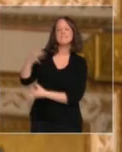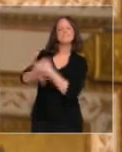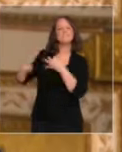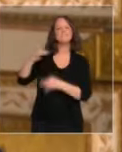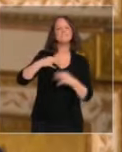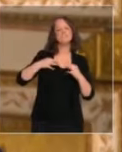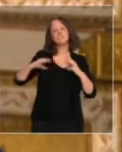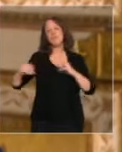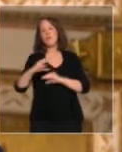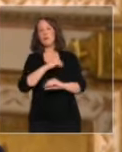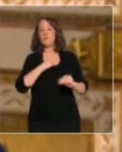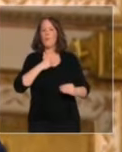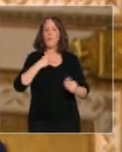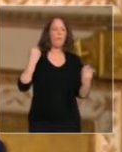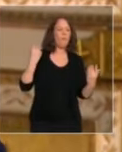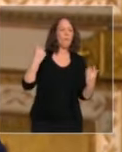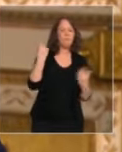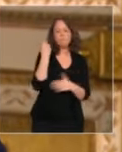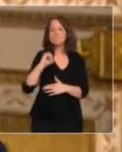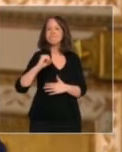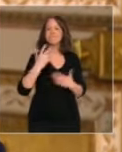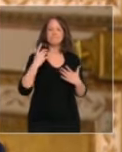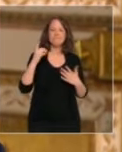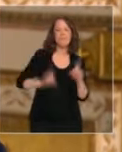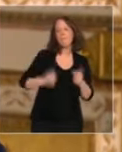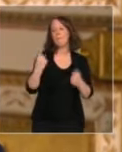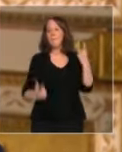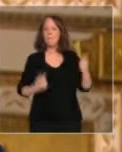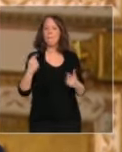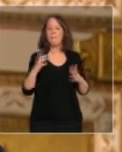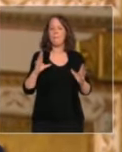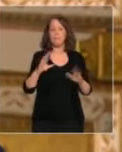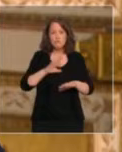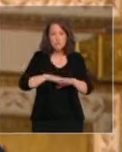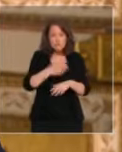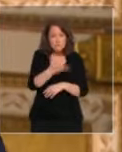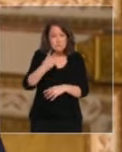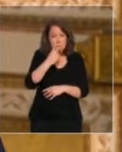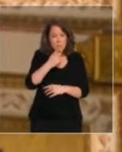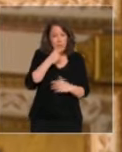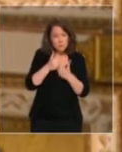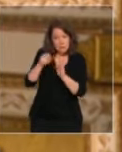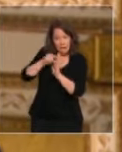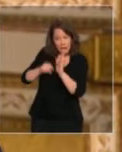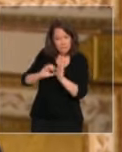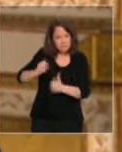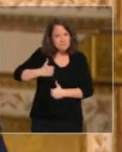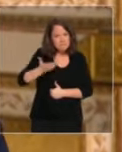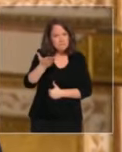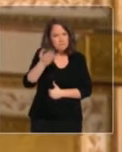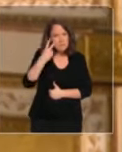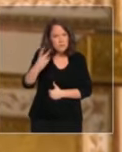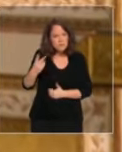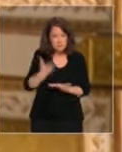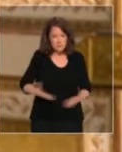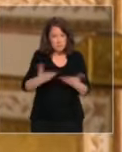voilà que nous respectons des règles, des disciplines parmi les plus rigoureuses jamais imposées à notre peuple en temps de paix. On disait